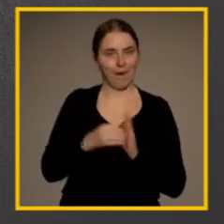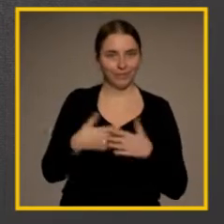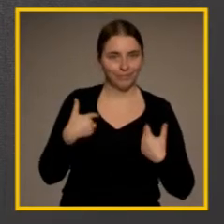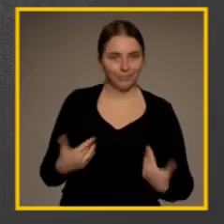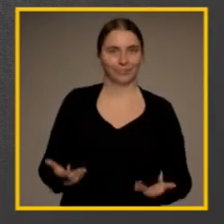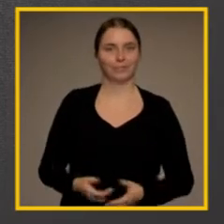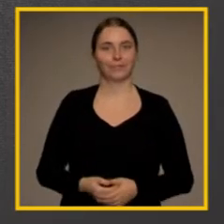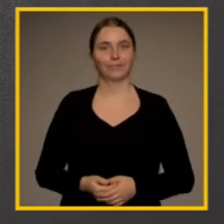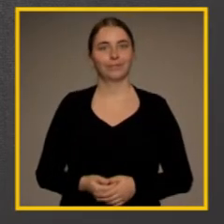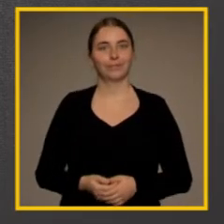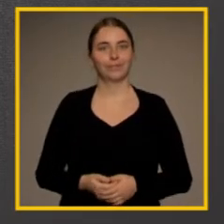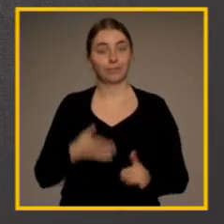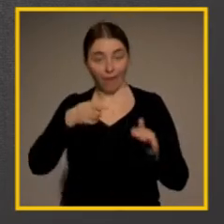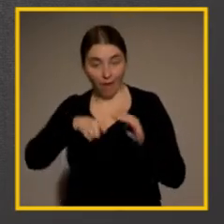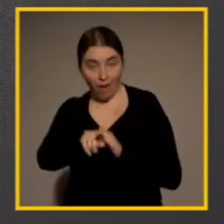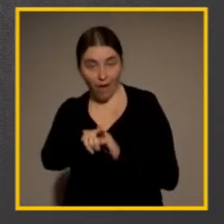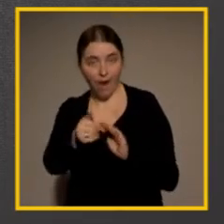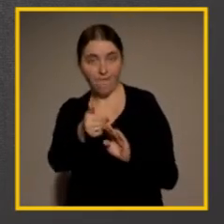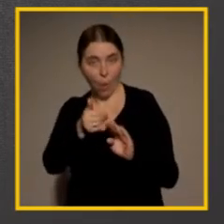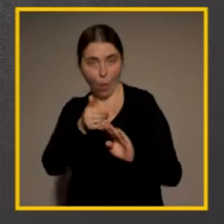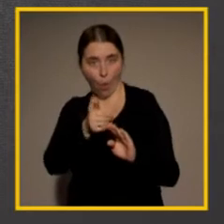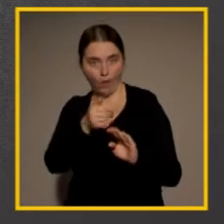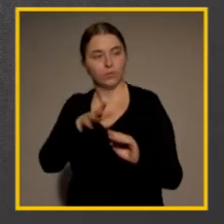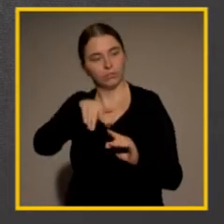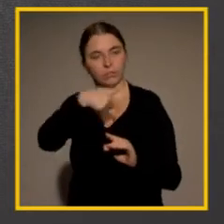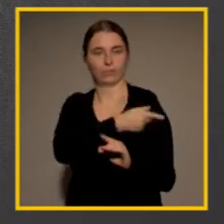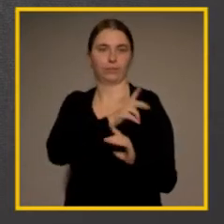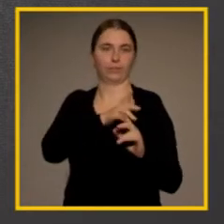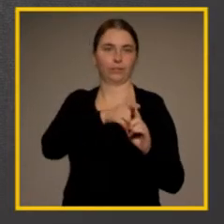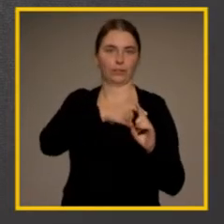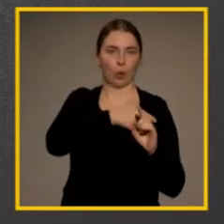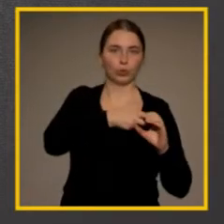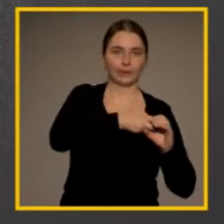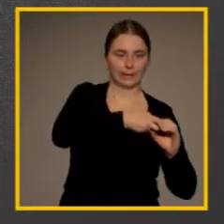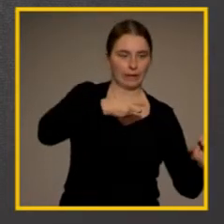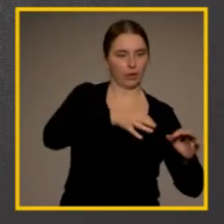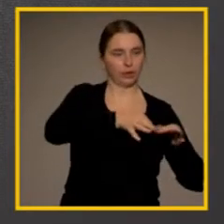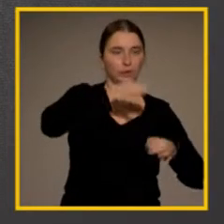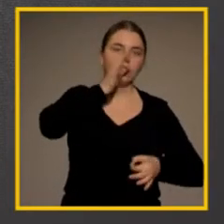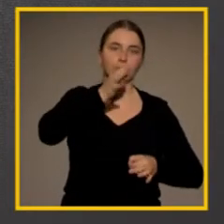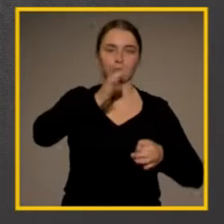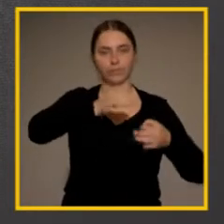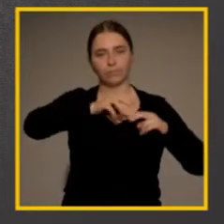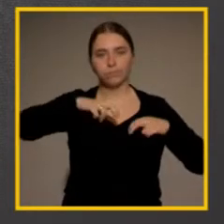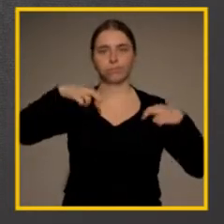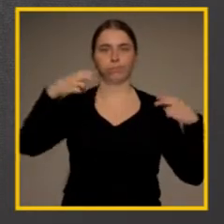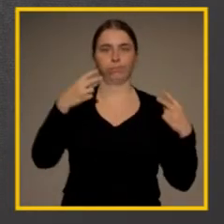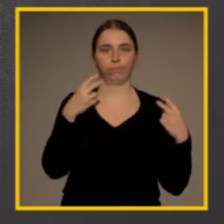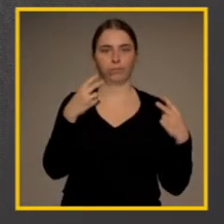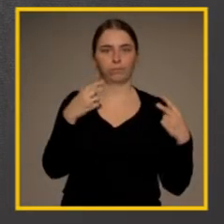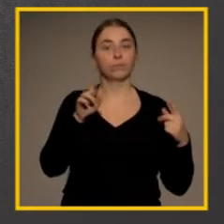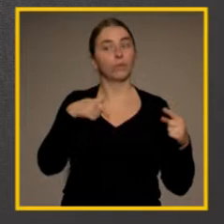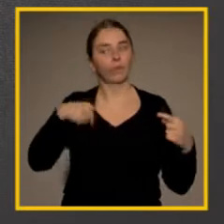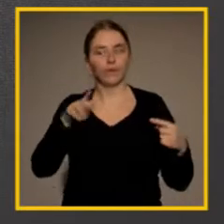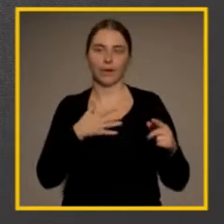Bevor der Einlass im Veranstaltungssaal stattfand, gab es einen Sektempfang